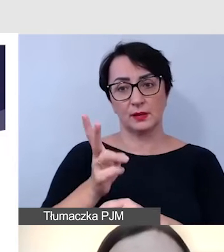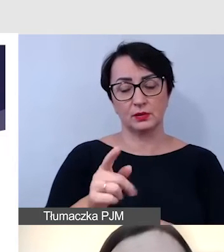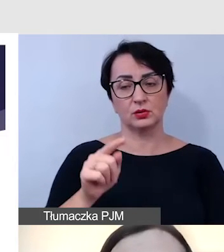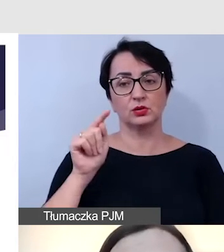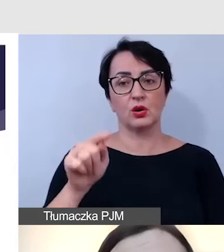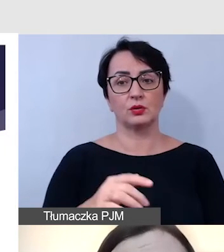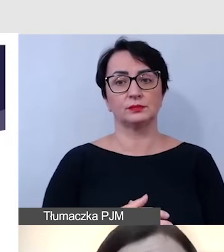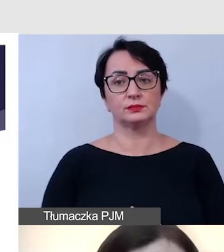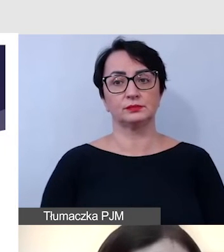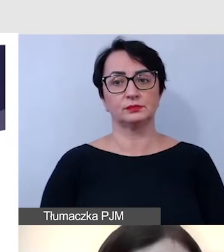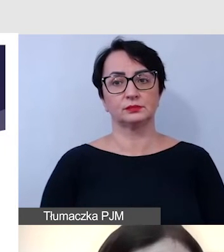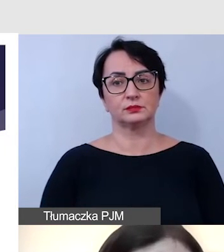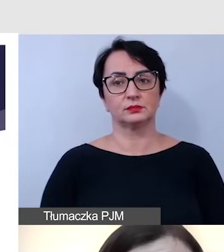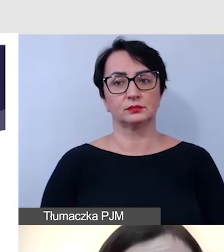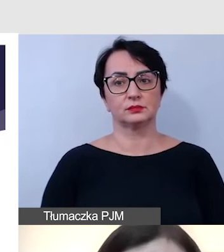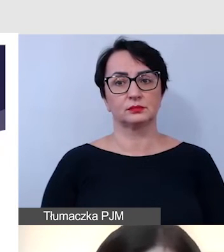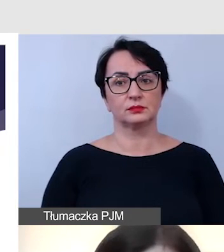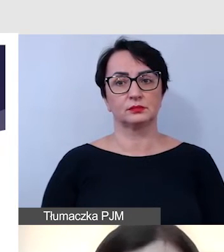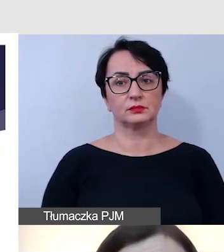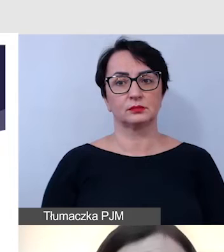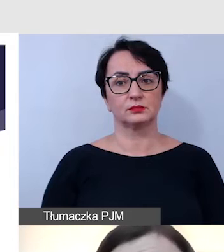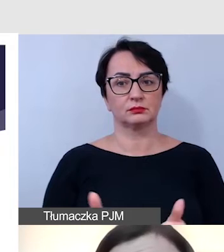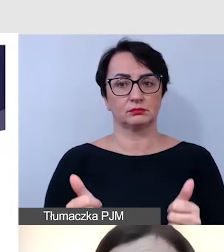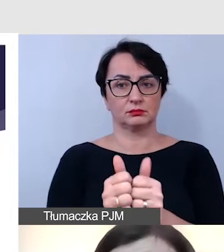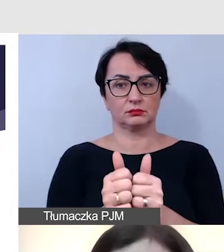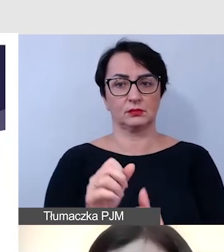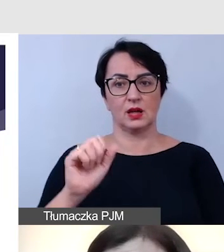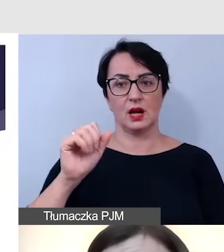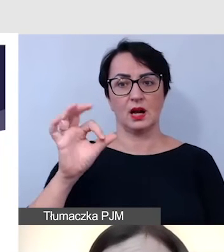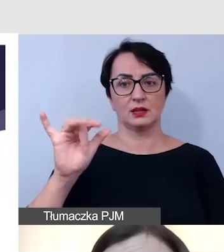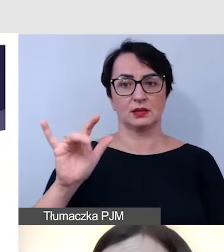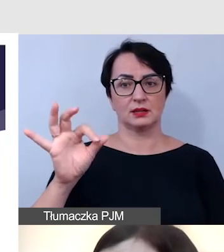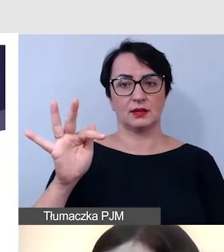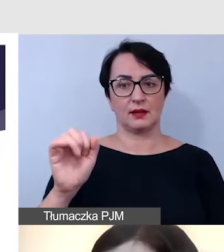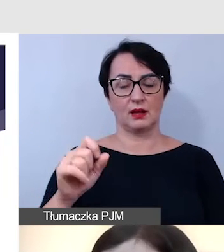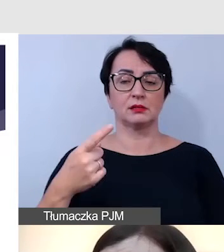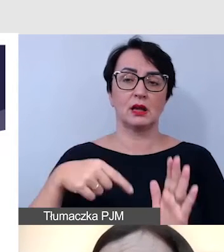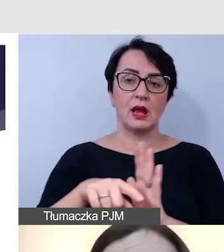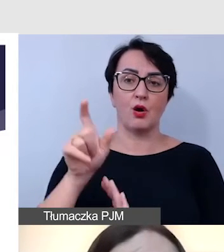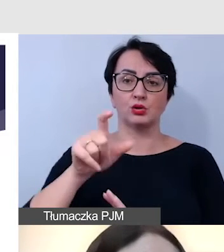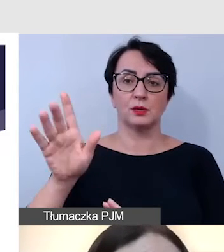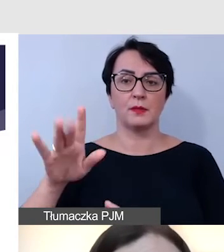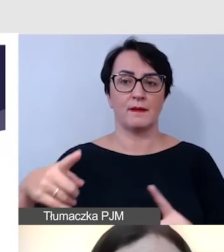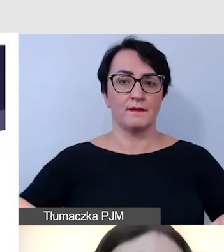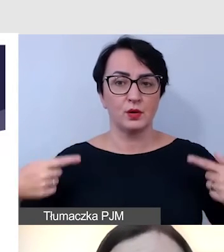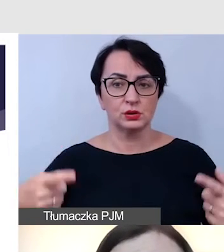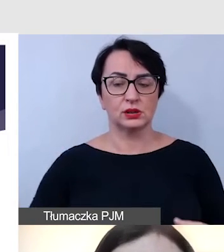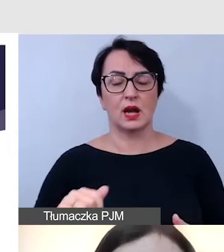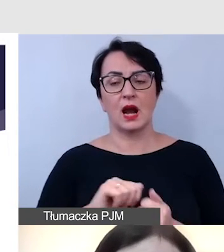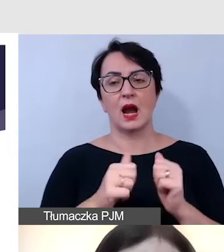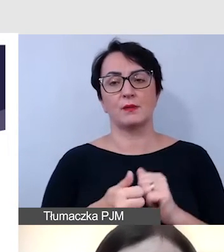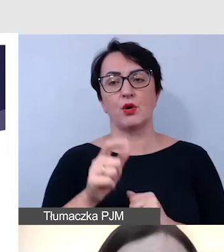pojawić, to asysta. Czy to dla osób poruszających się na wózku, czy dla osób